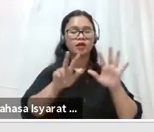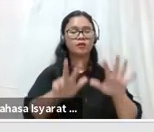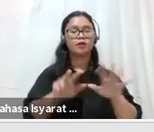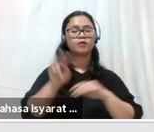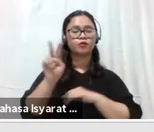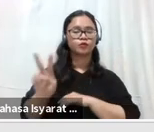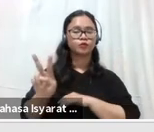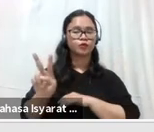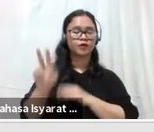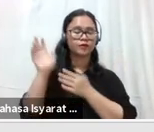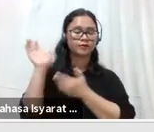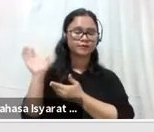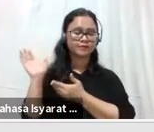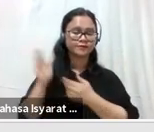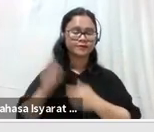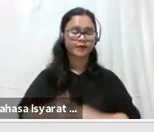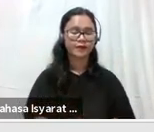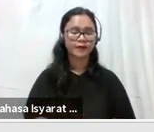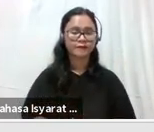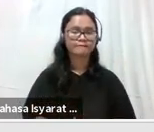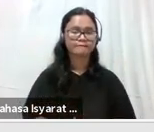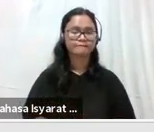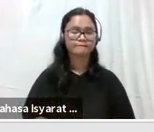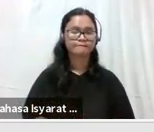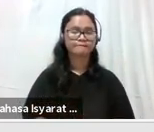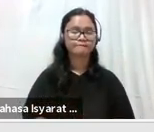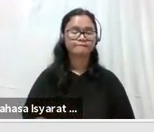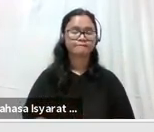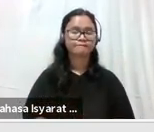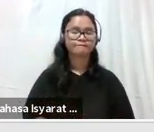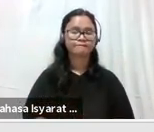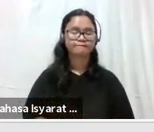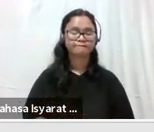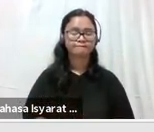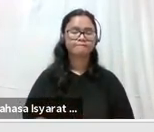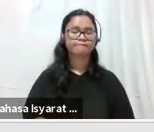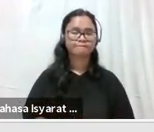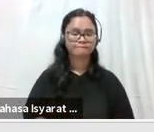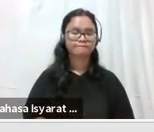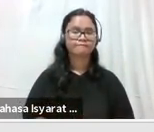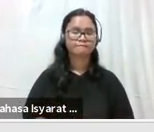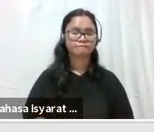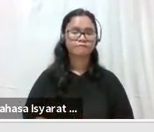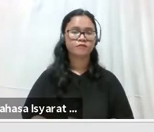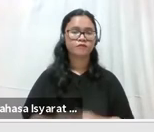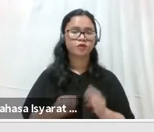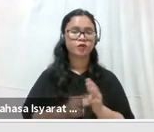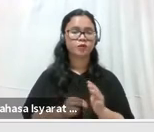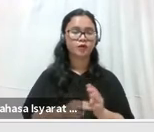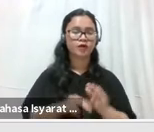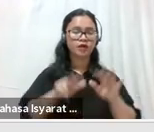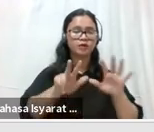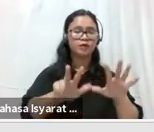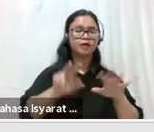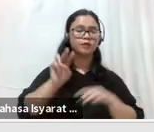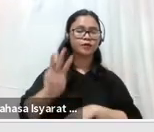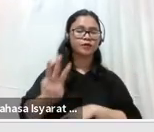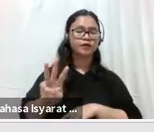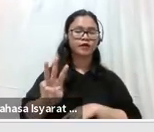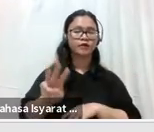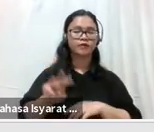82, Purwanti dalam kurung Sikap Indonesia. 83,